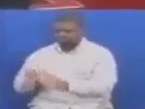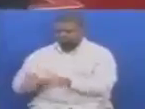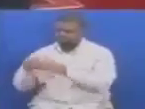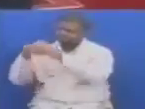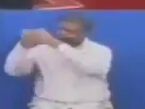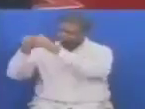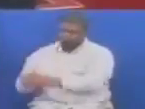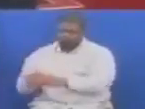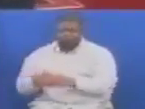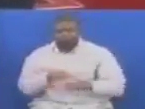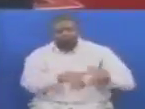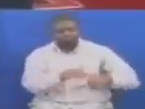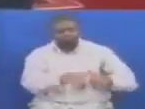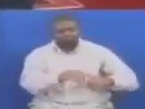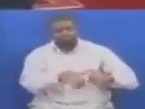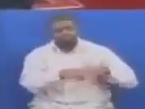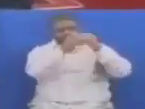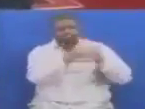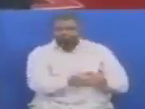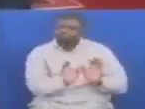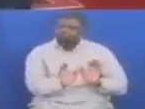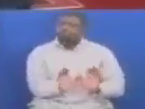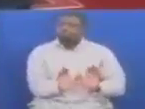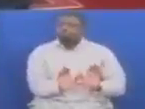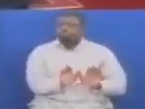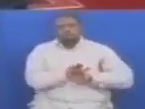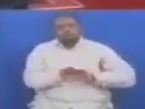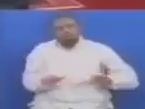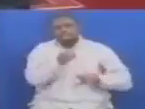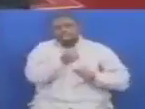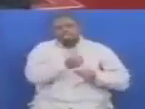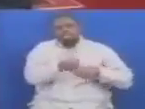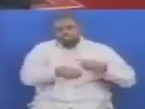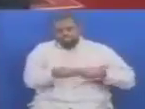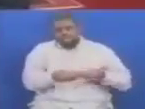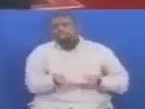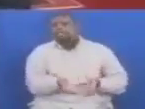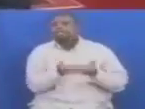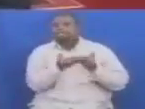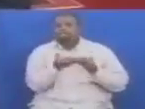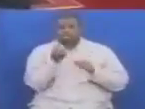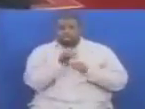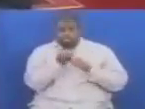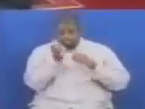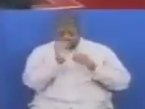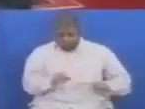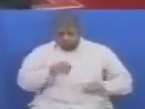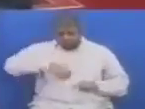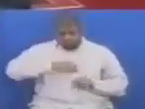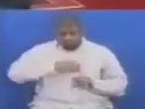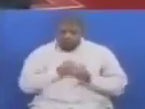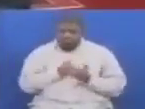kimejikuta kiko ndania Beacon hizo Waache watulie Wafanya kazi zao Baada ya kazi hiyo Tutakuja kufanya mapitio